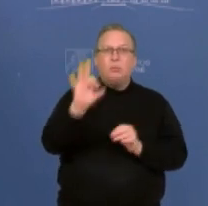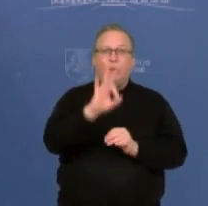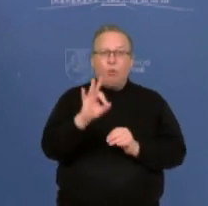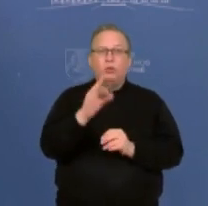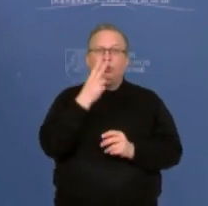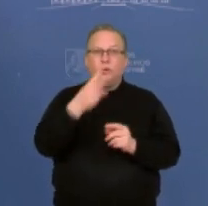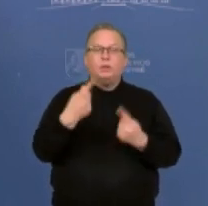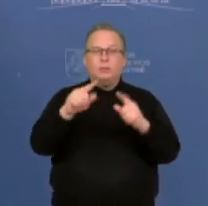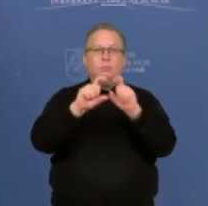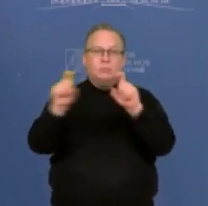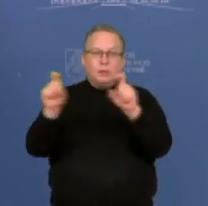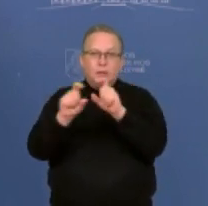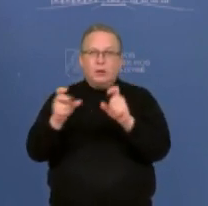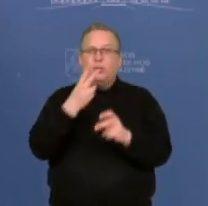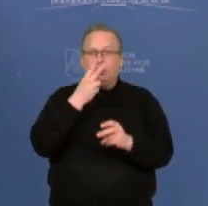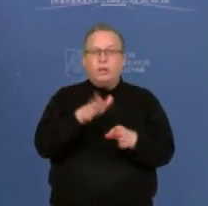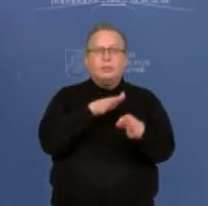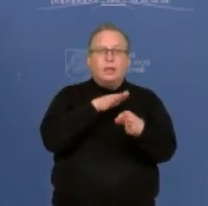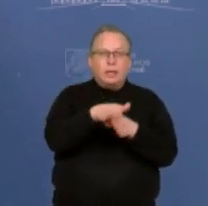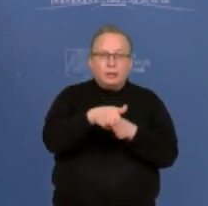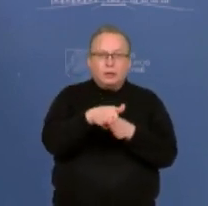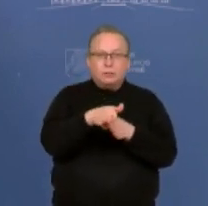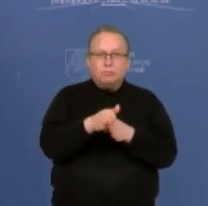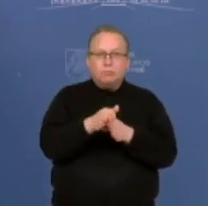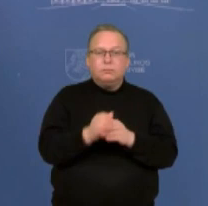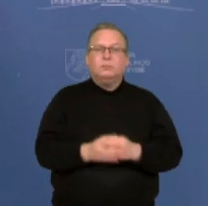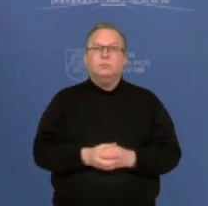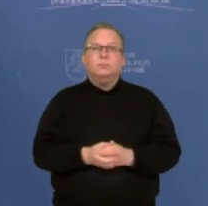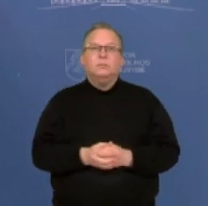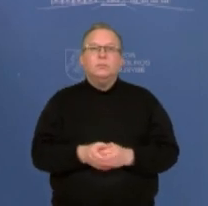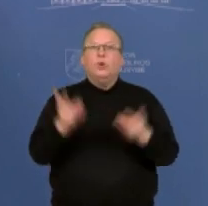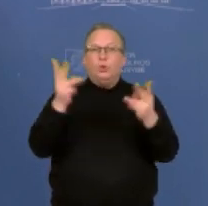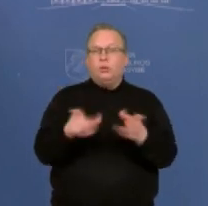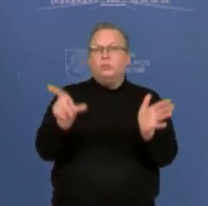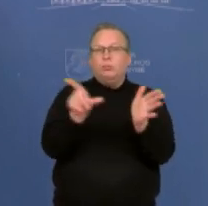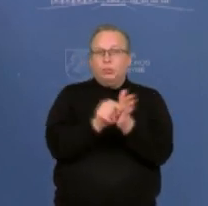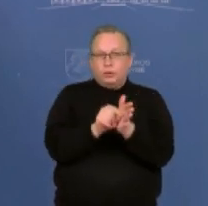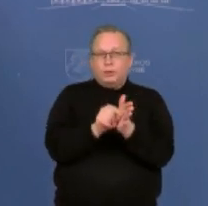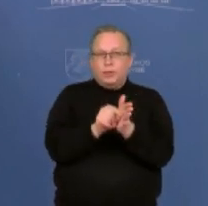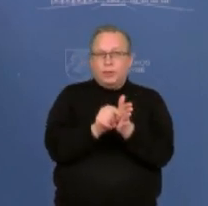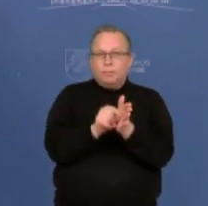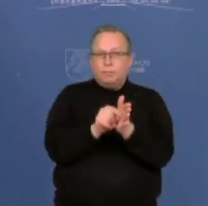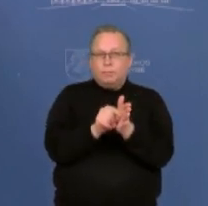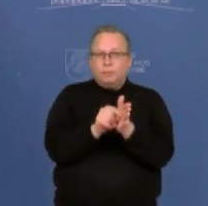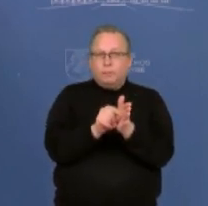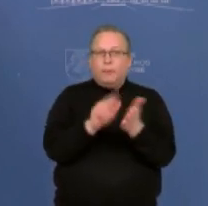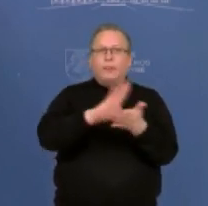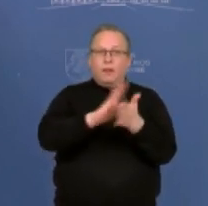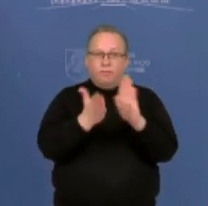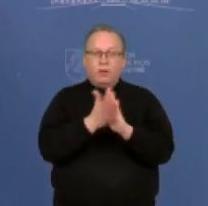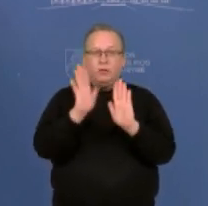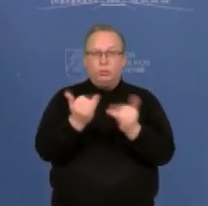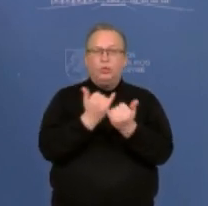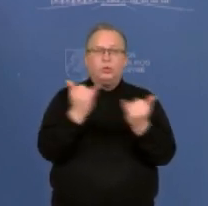institucijos, dės pastangas atlikti reikalingus ir būtinius veiksmus tam, kad nacionalinio saugumo interesai būtų